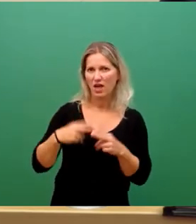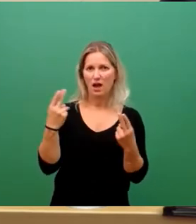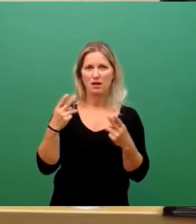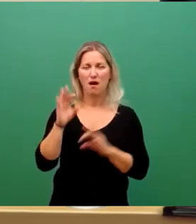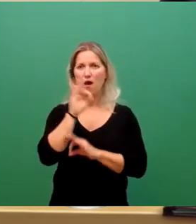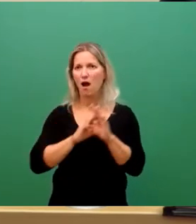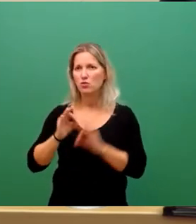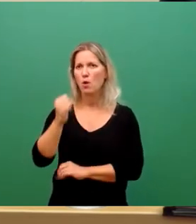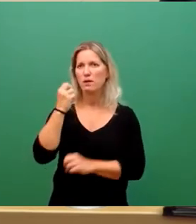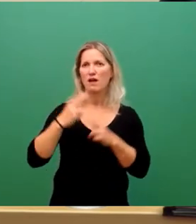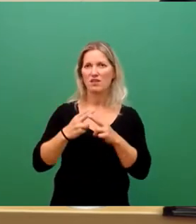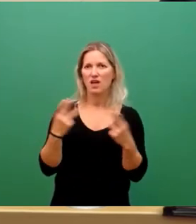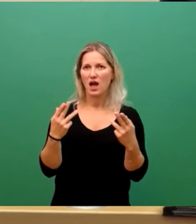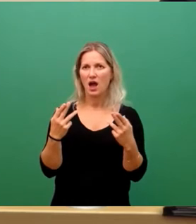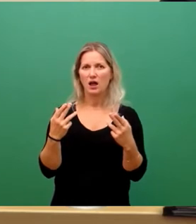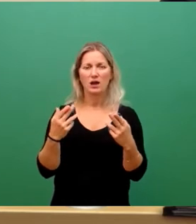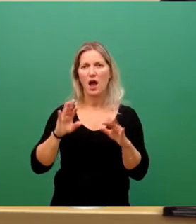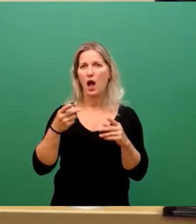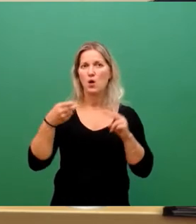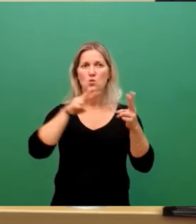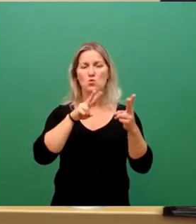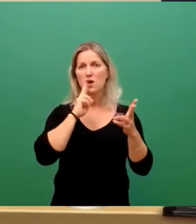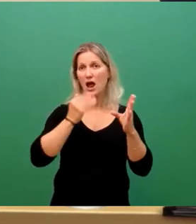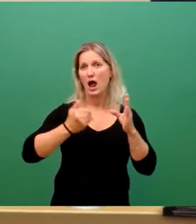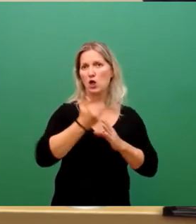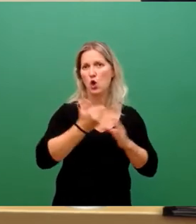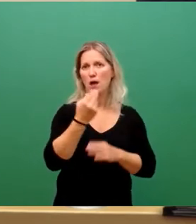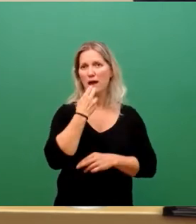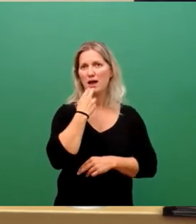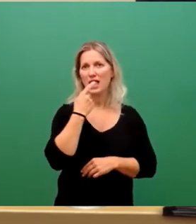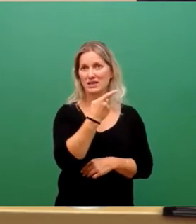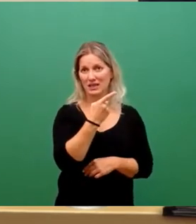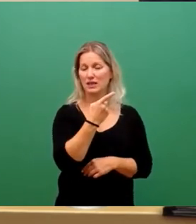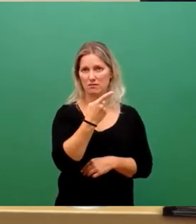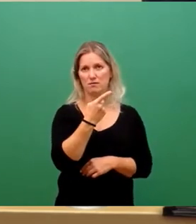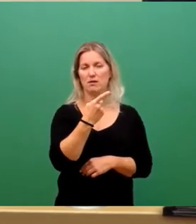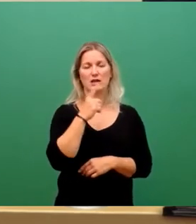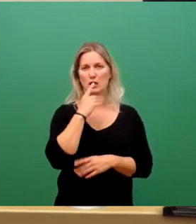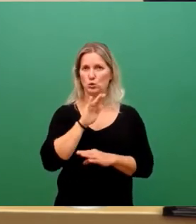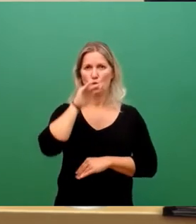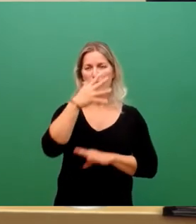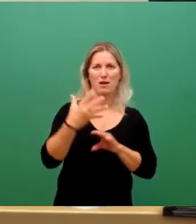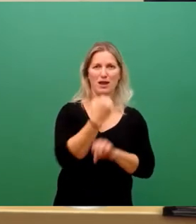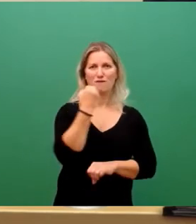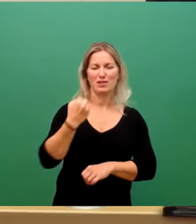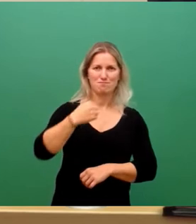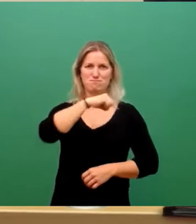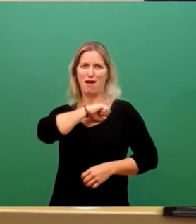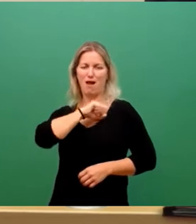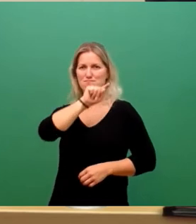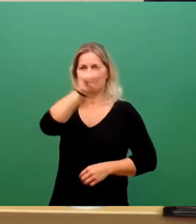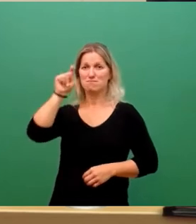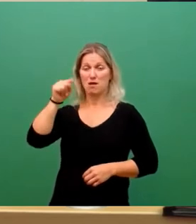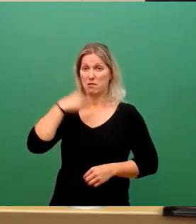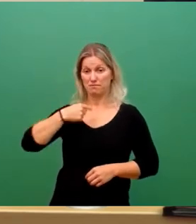aber auch die Erneuerbaren jetzt sehr stark einen Übergewinn abschöpfen. Das sind wir nicht. Und da gibt es natürlich